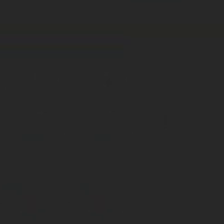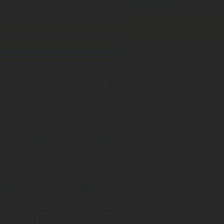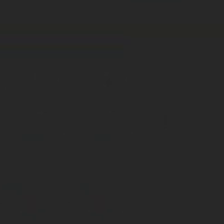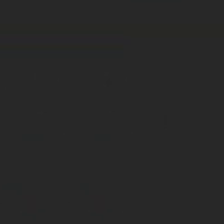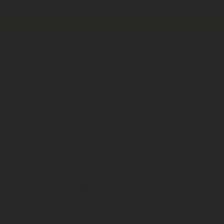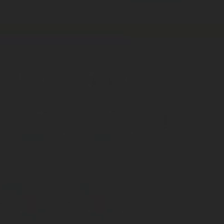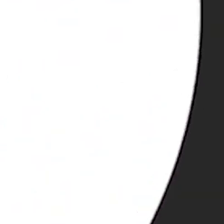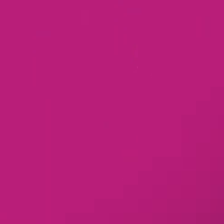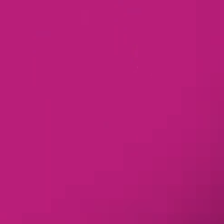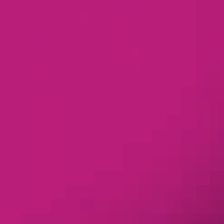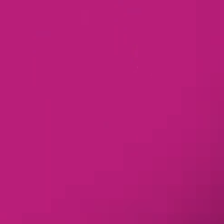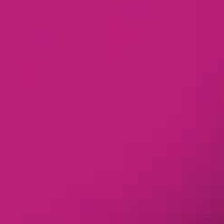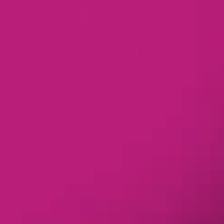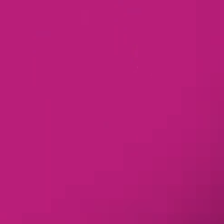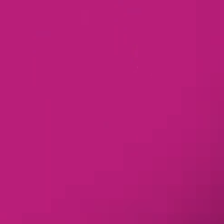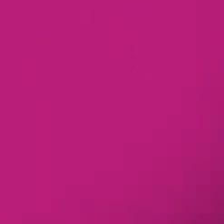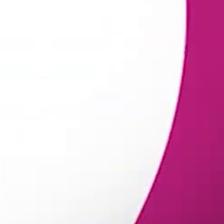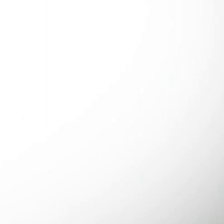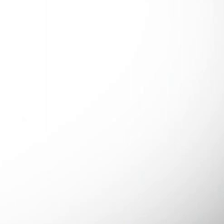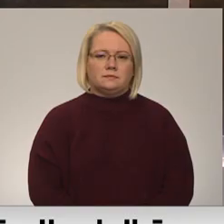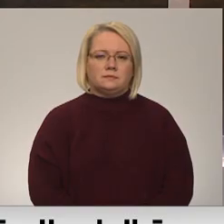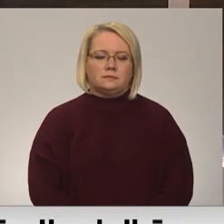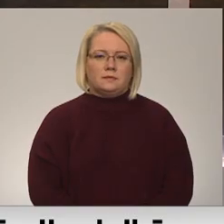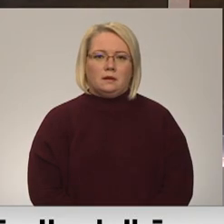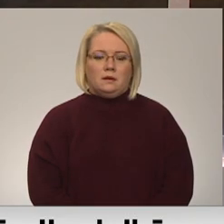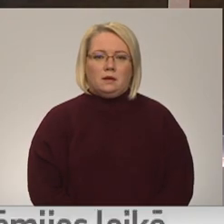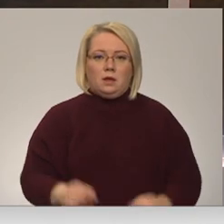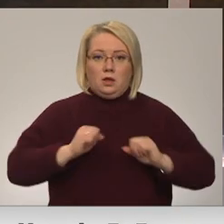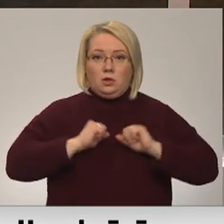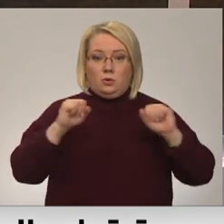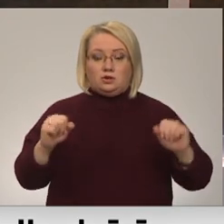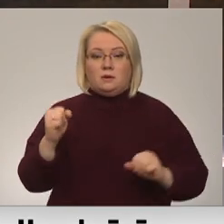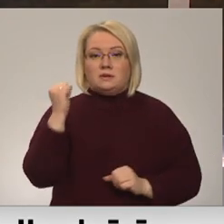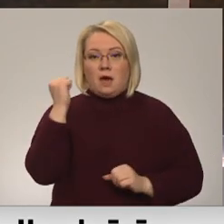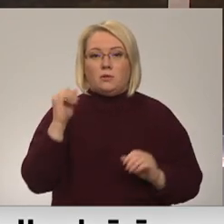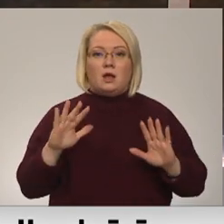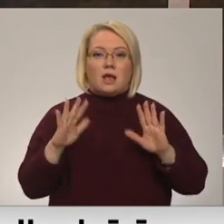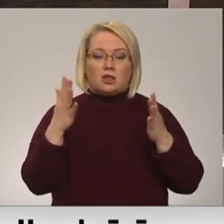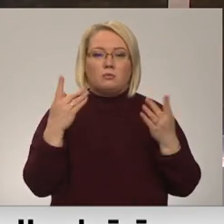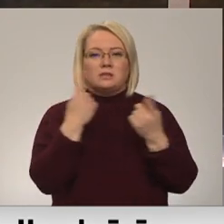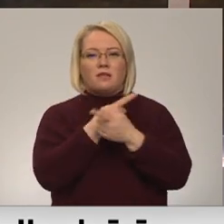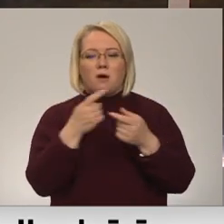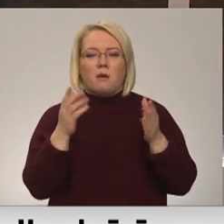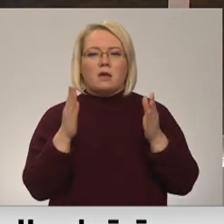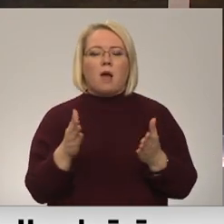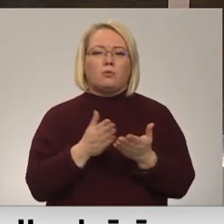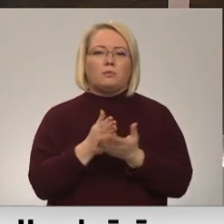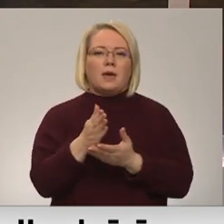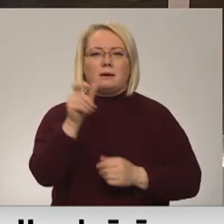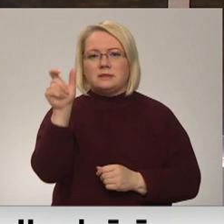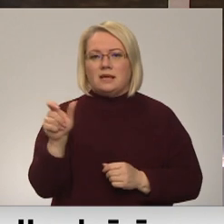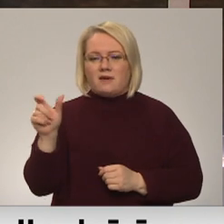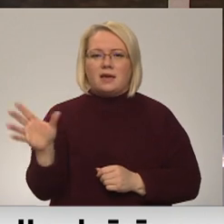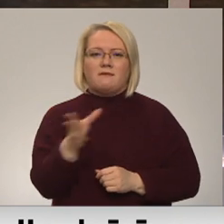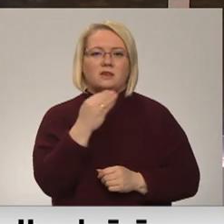Re! Viss ēters ir te! Drošības apdraudējuma gadījumos informācijai jābūt pieejamai cilvēkiem